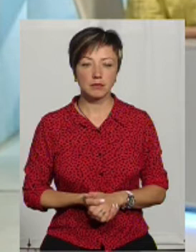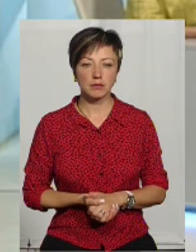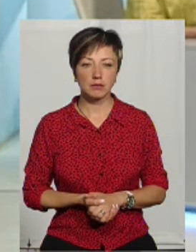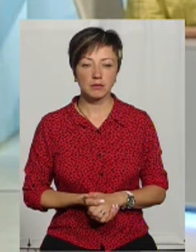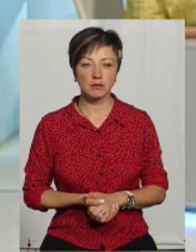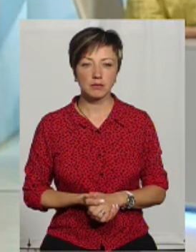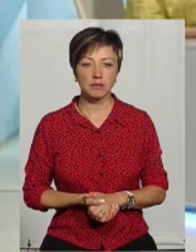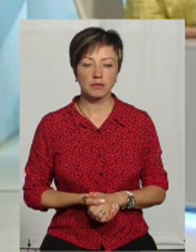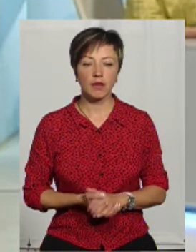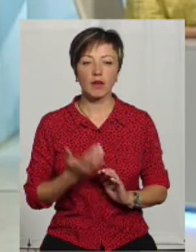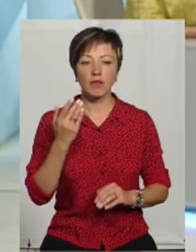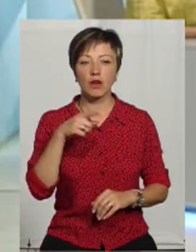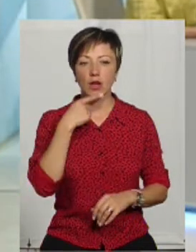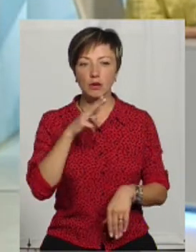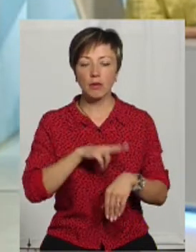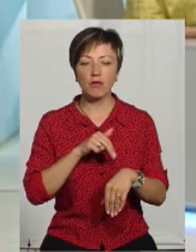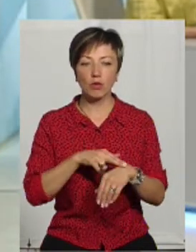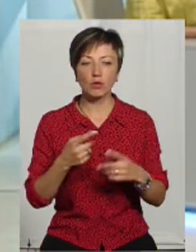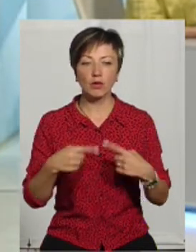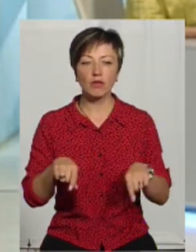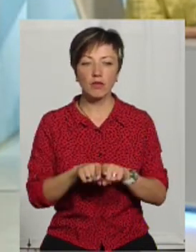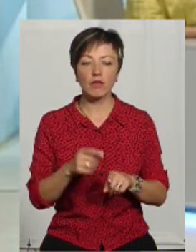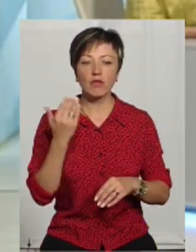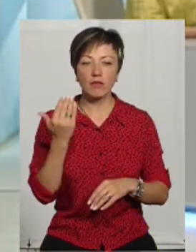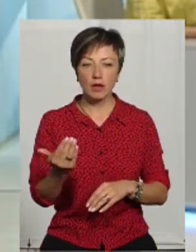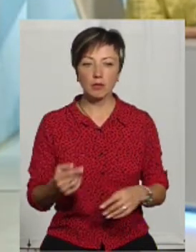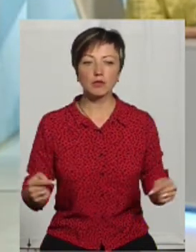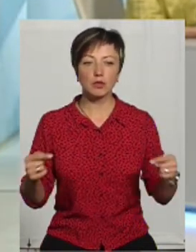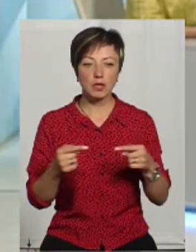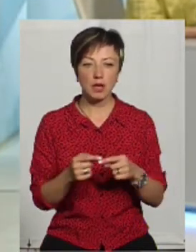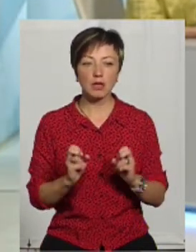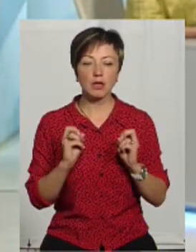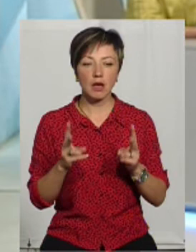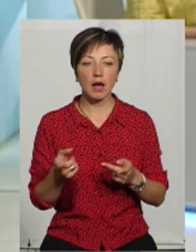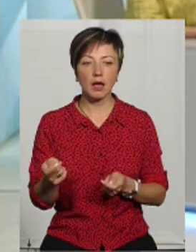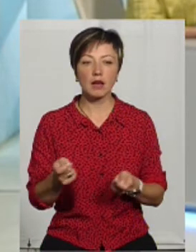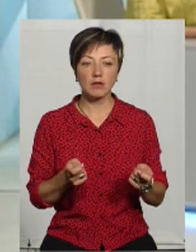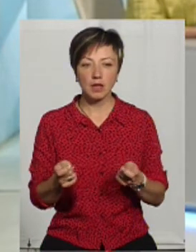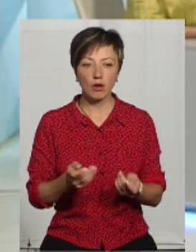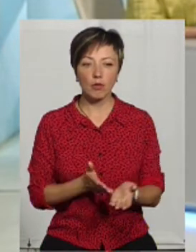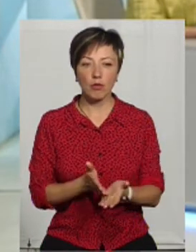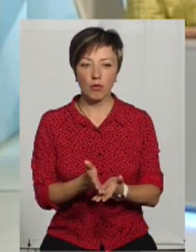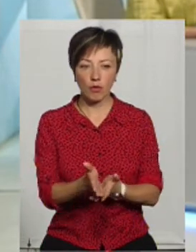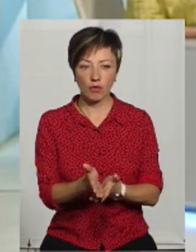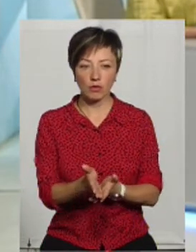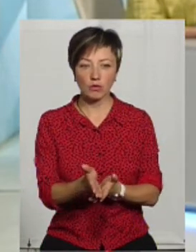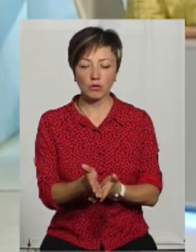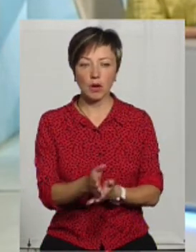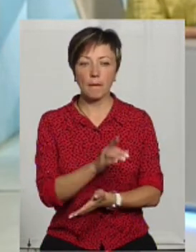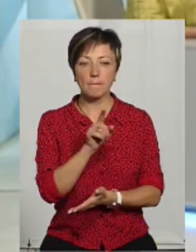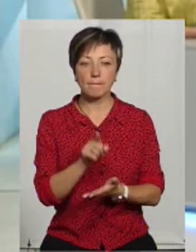Ви кажете, що правоохоронні органи, ви безпосередньо, як керівник профільного напрямку,